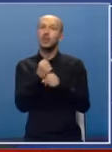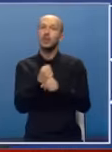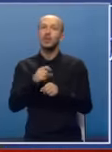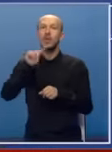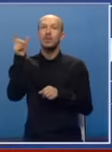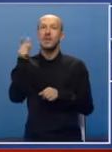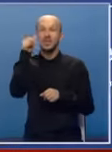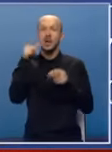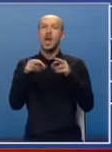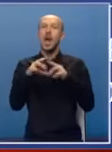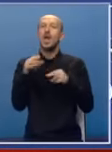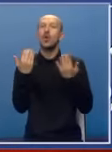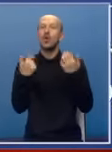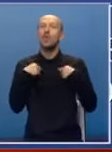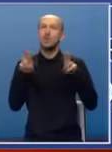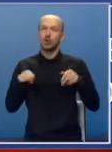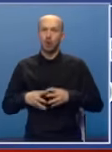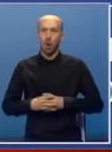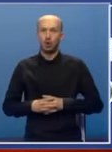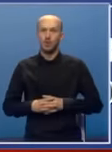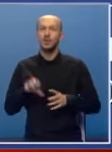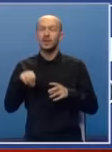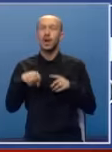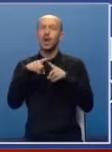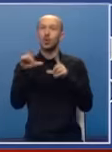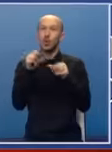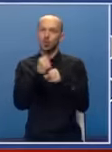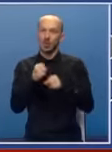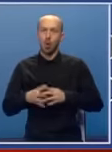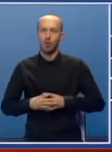Republike Srbije onoliko koliko mi možemo da to učinimo.